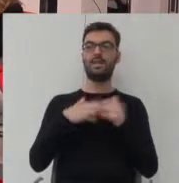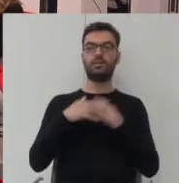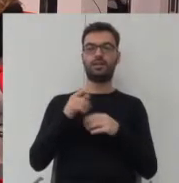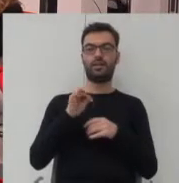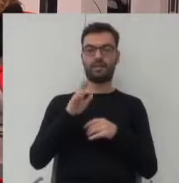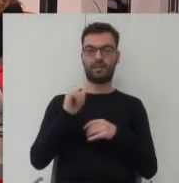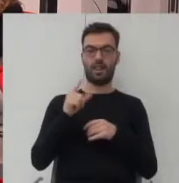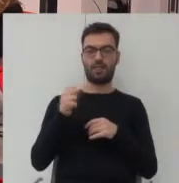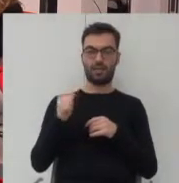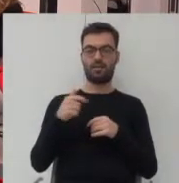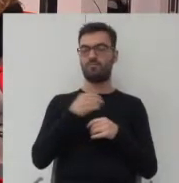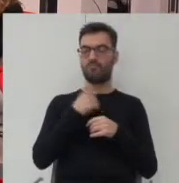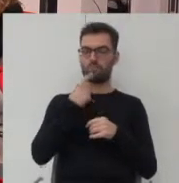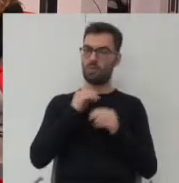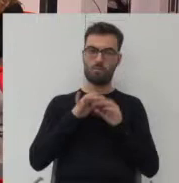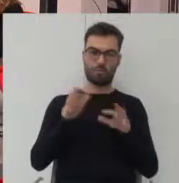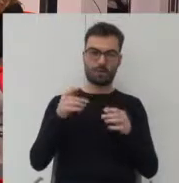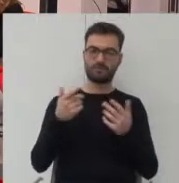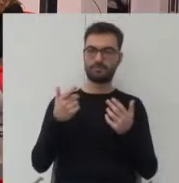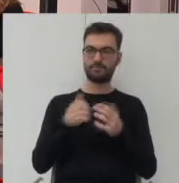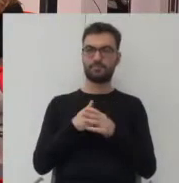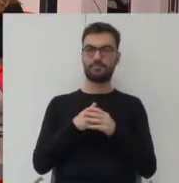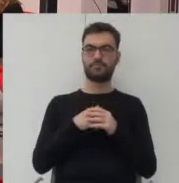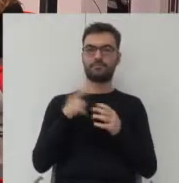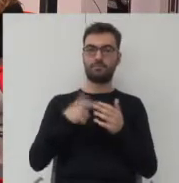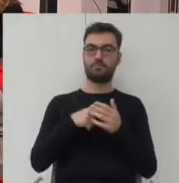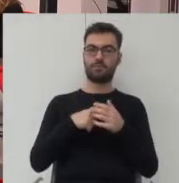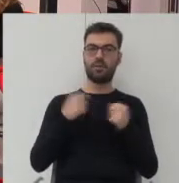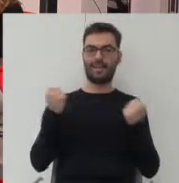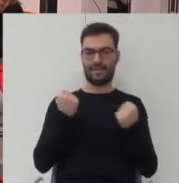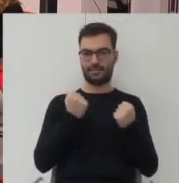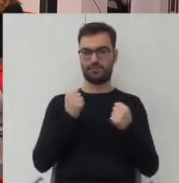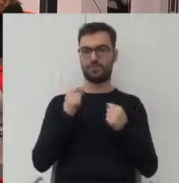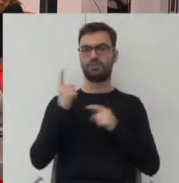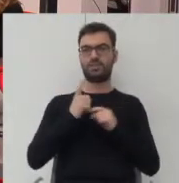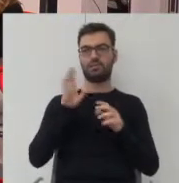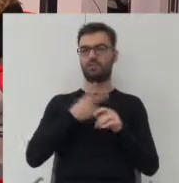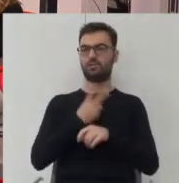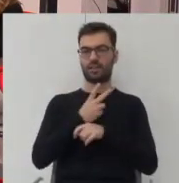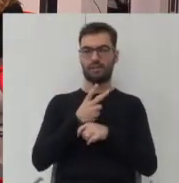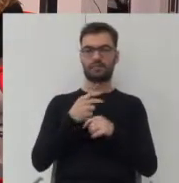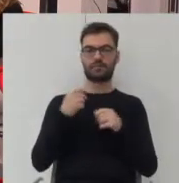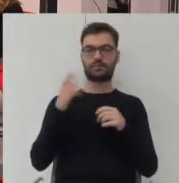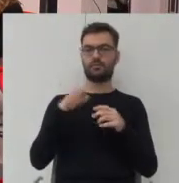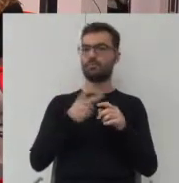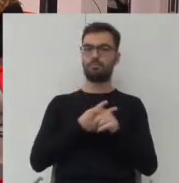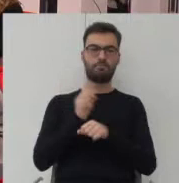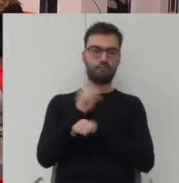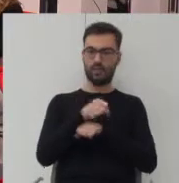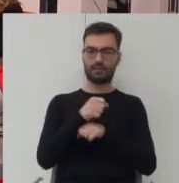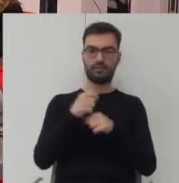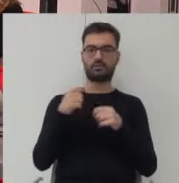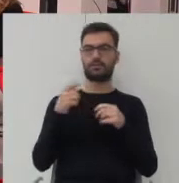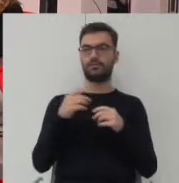mało popularna z wielu względów jest w sumie dosyć intensywną. Ona czasami może przekraczać intensywnością tereny